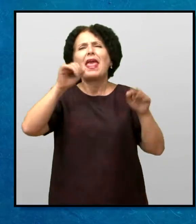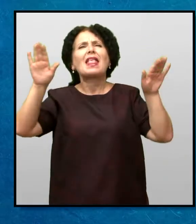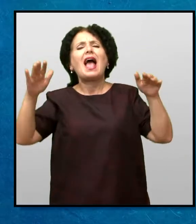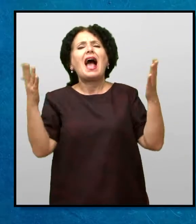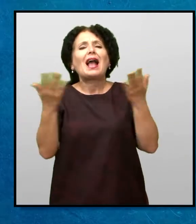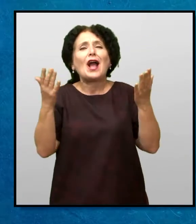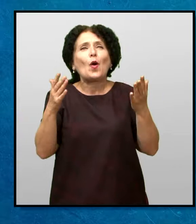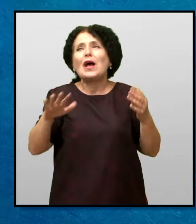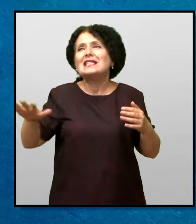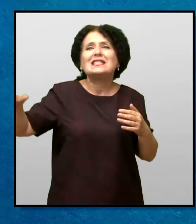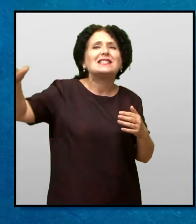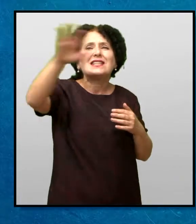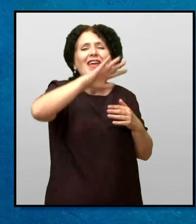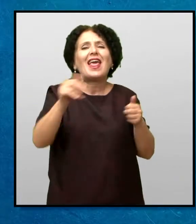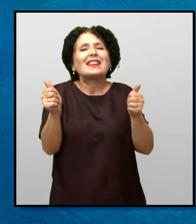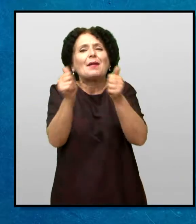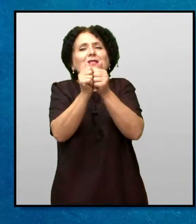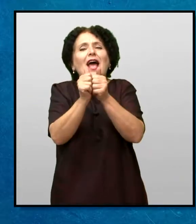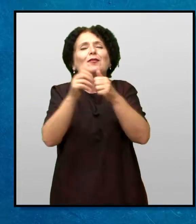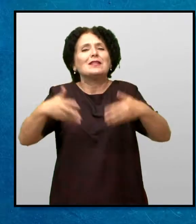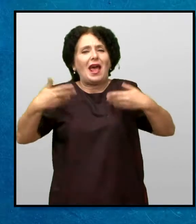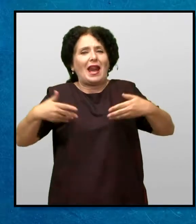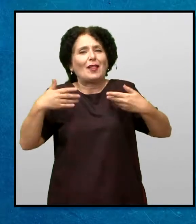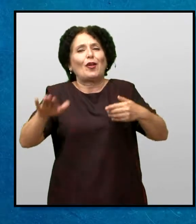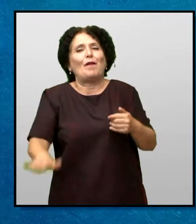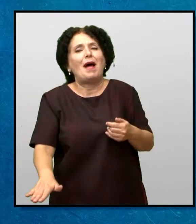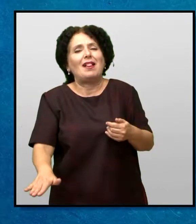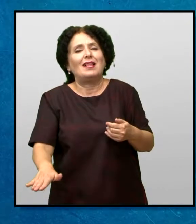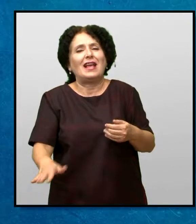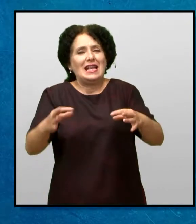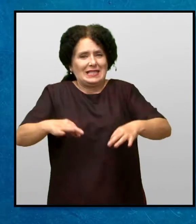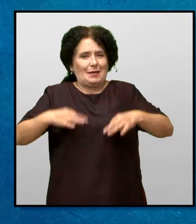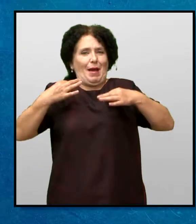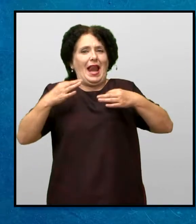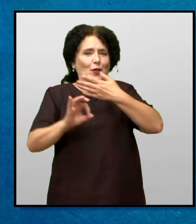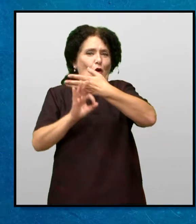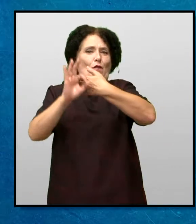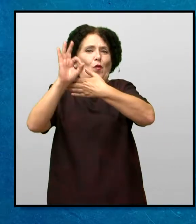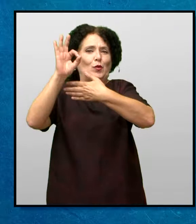изгледаше како сите созданија да ји се придружуваат на радостта на Мери доа утро